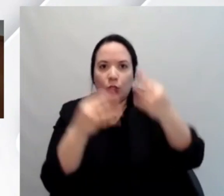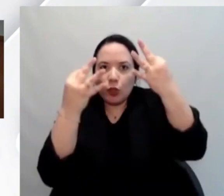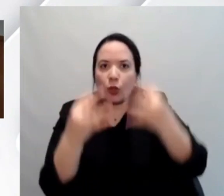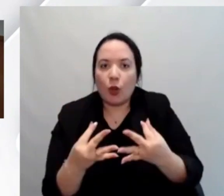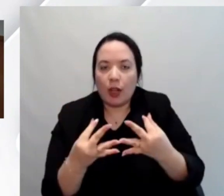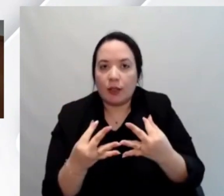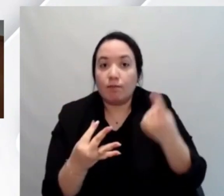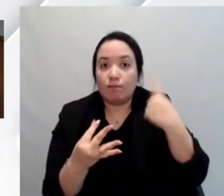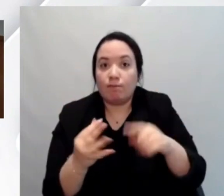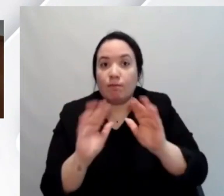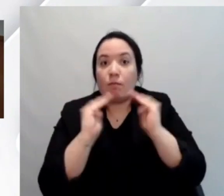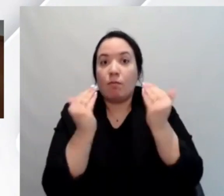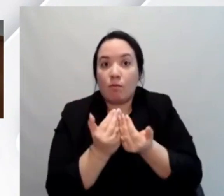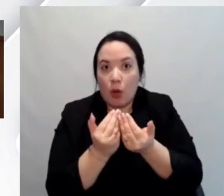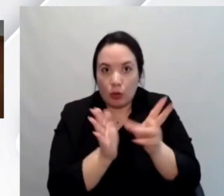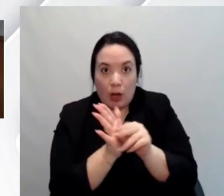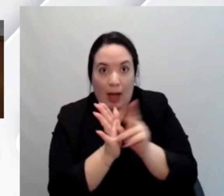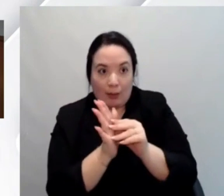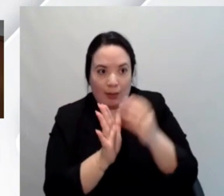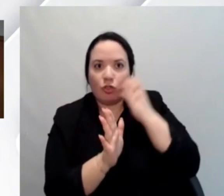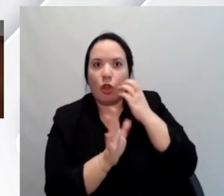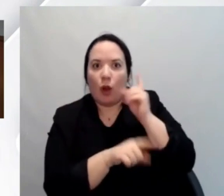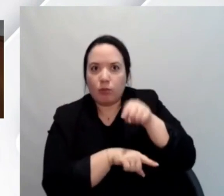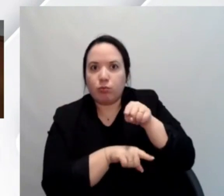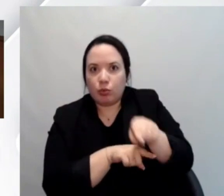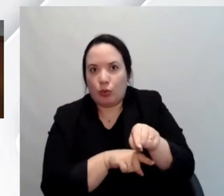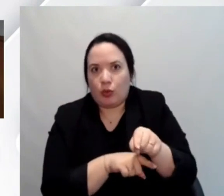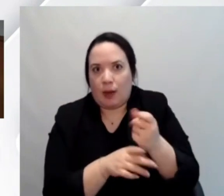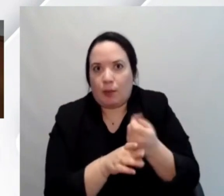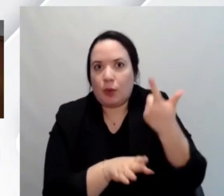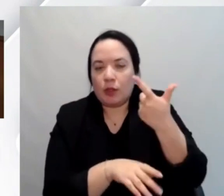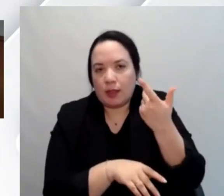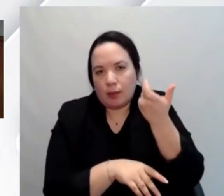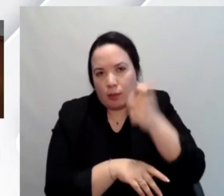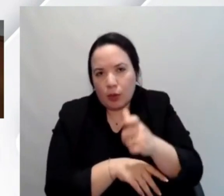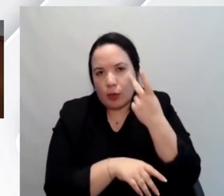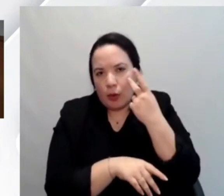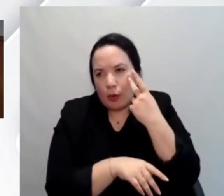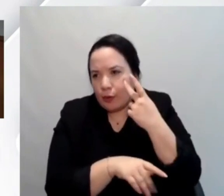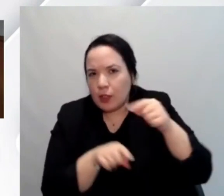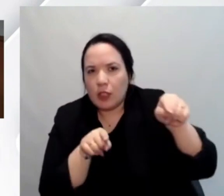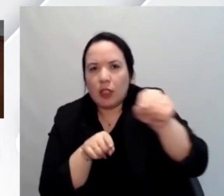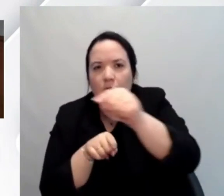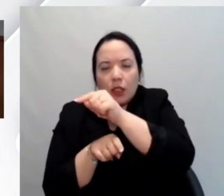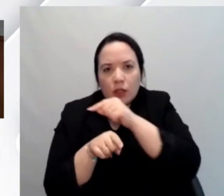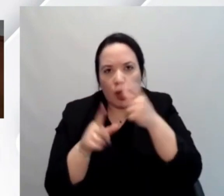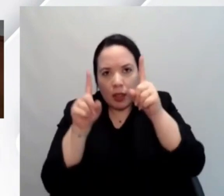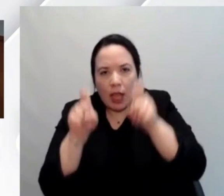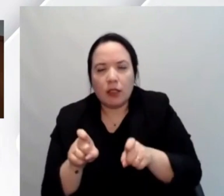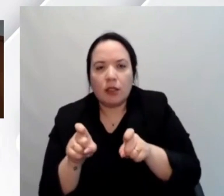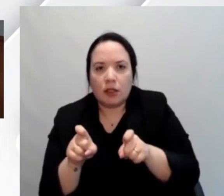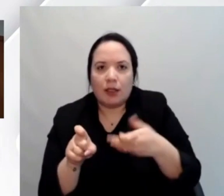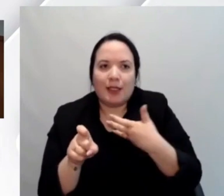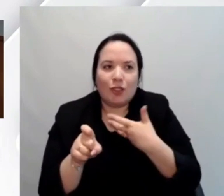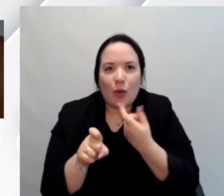Anche nel mondo delle app mobile, come stiamo vedendo anche in giro con molti colleghi effettuando test, c'è un